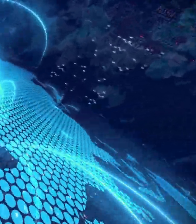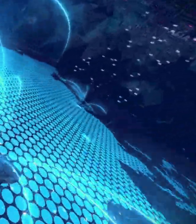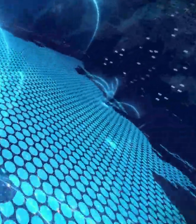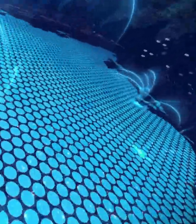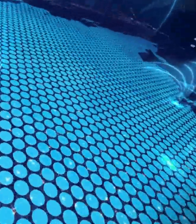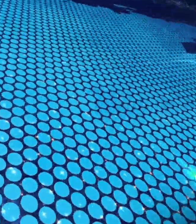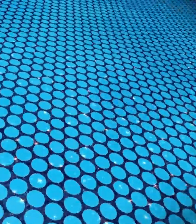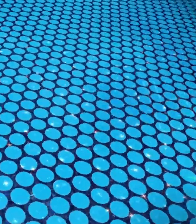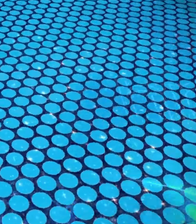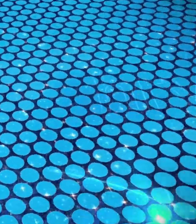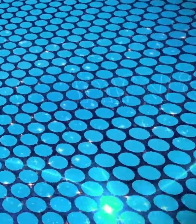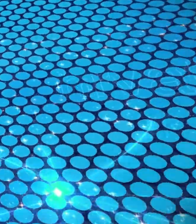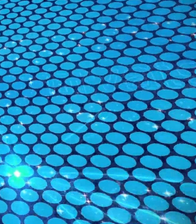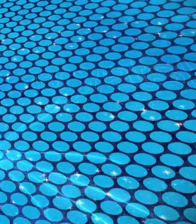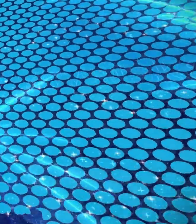Muzika